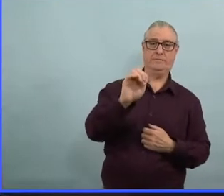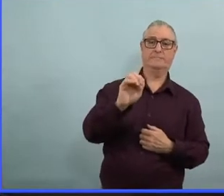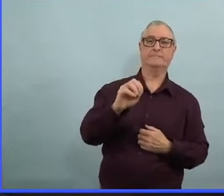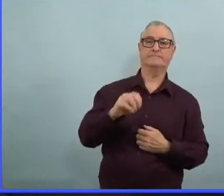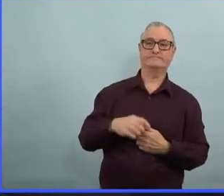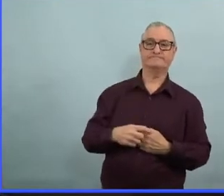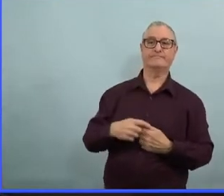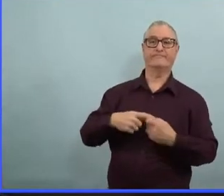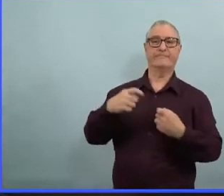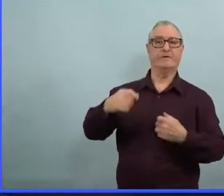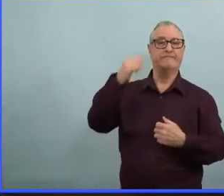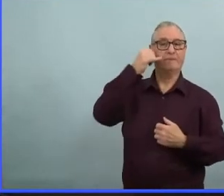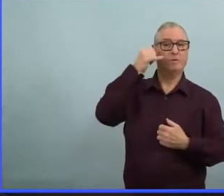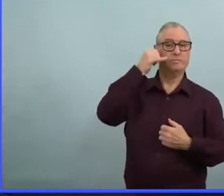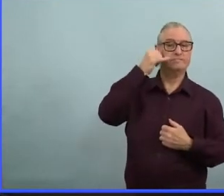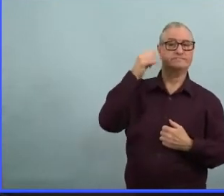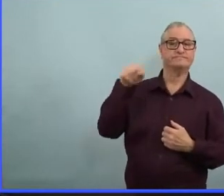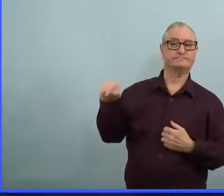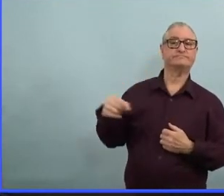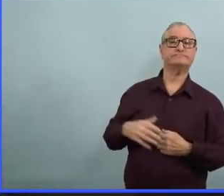Bonjour, Mike Aboney, City News.